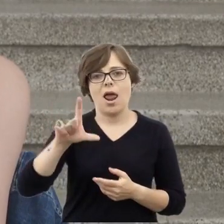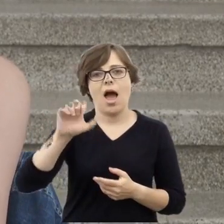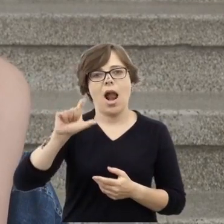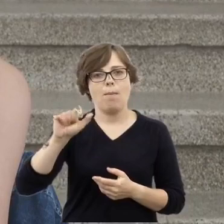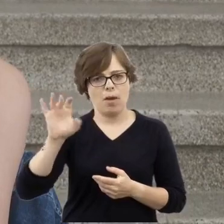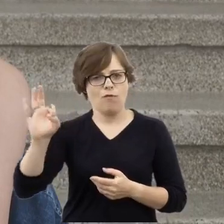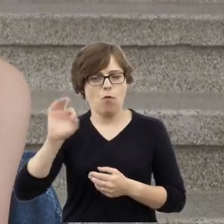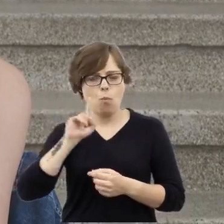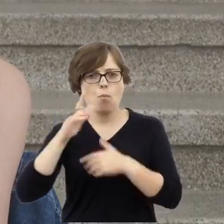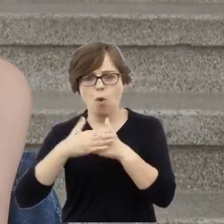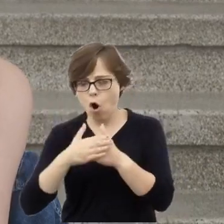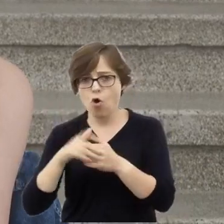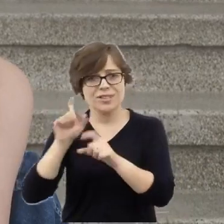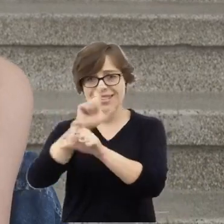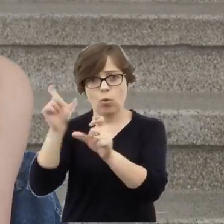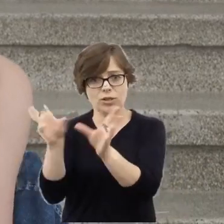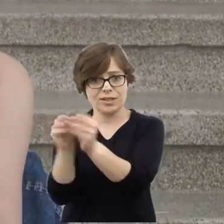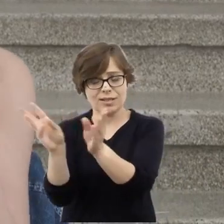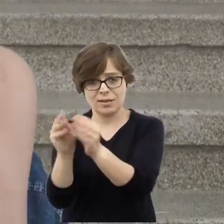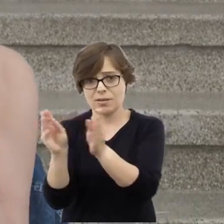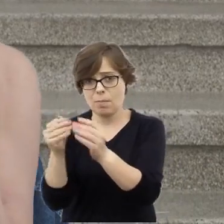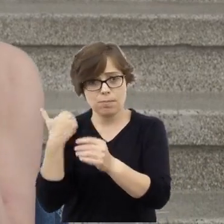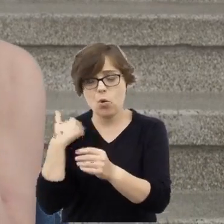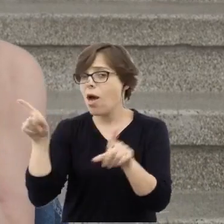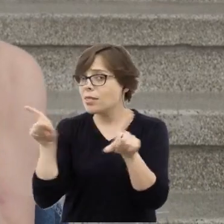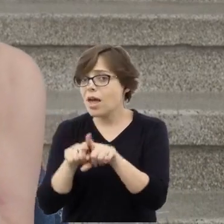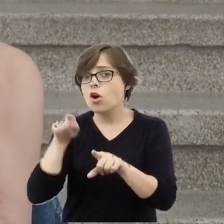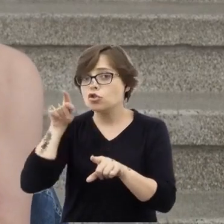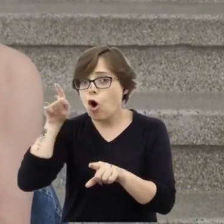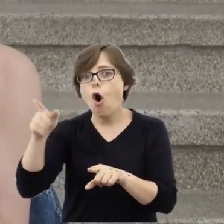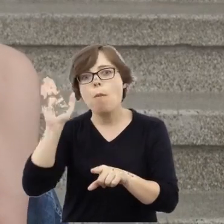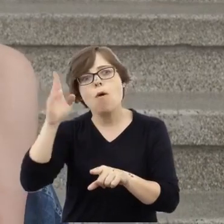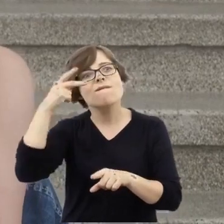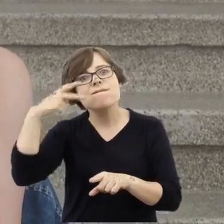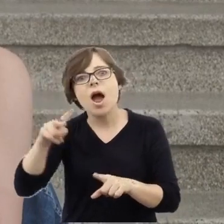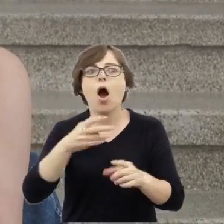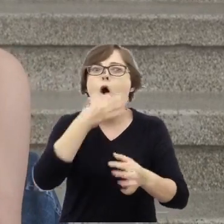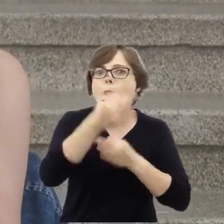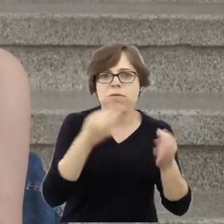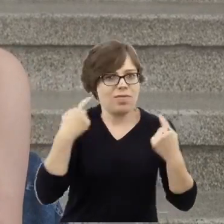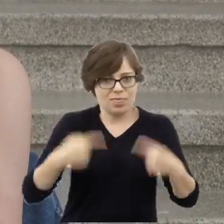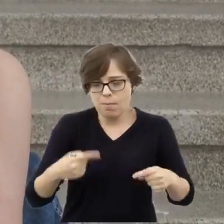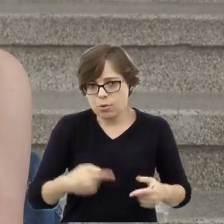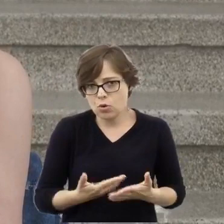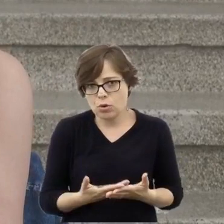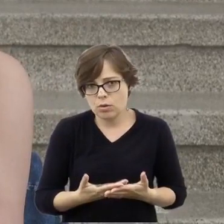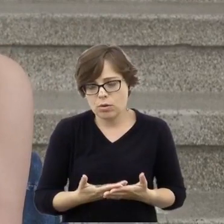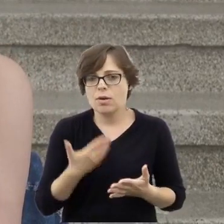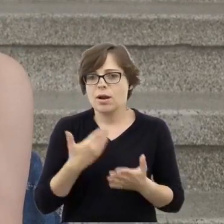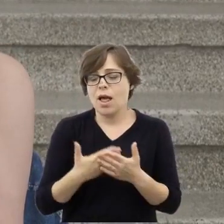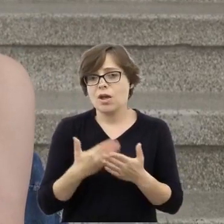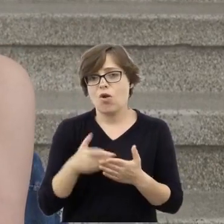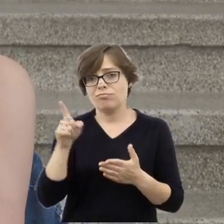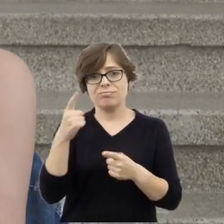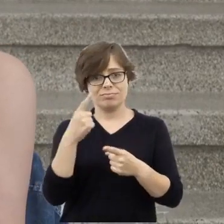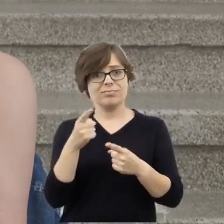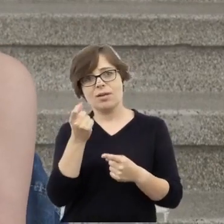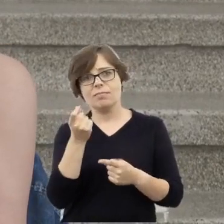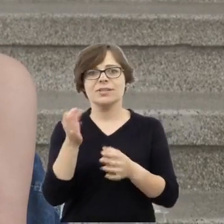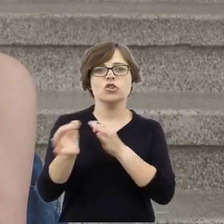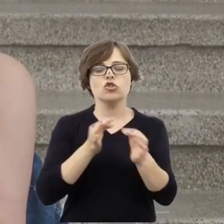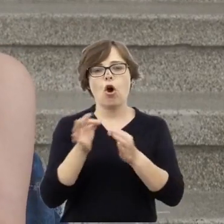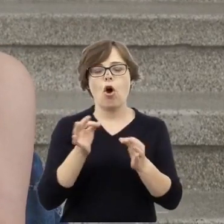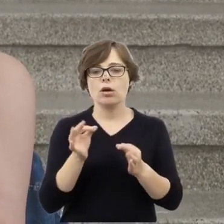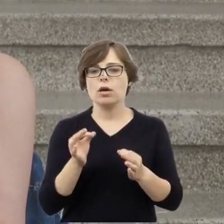prawie przez cały czas był z nią. W związku z tym ten element przebierania się w te ciuchy można wyjaśnić dużo